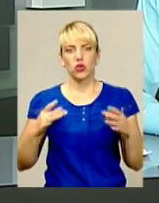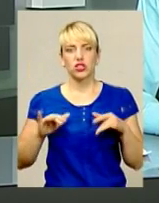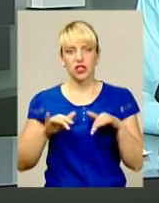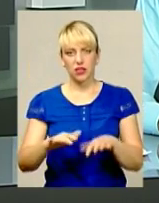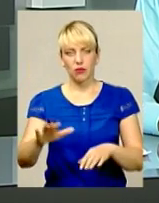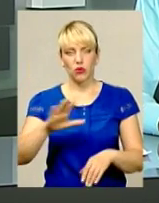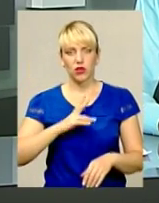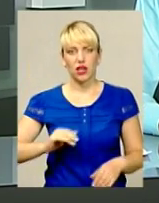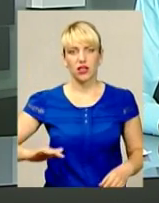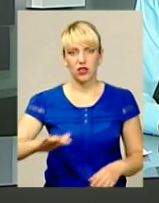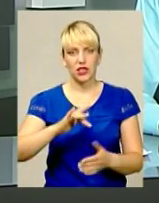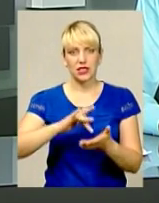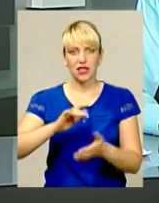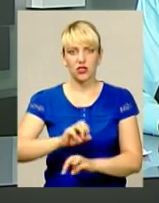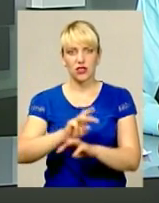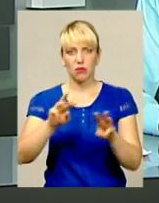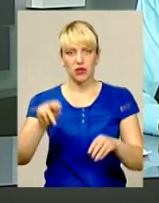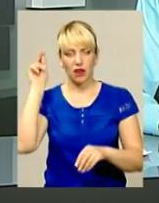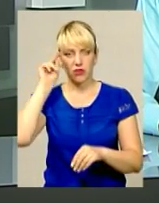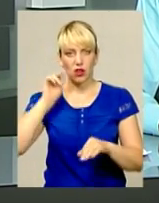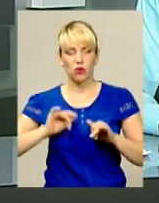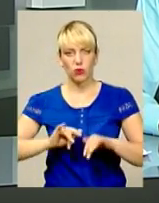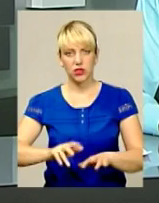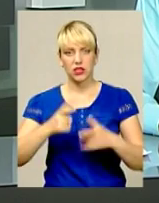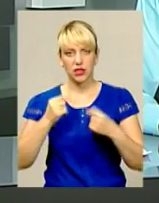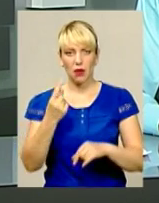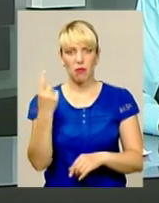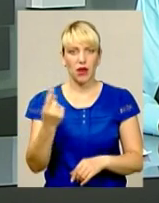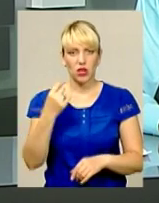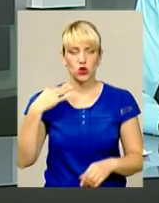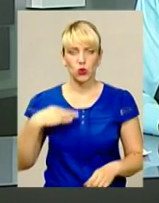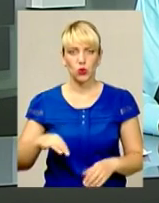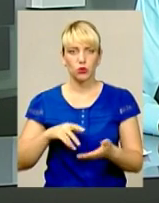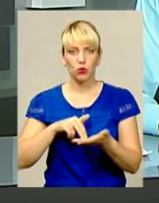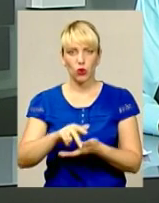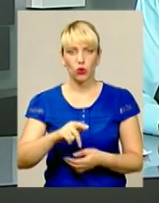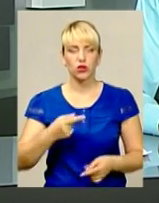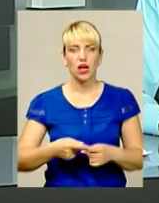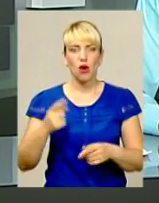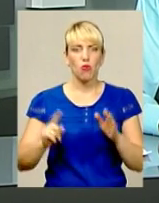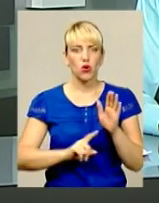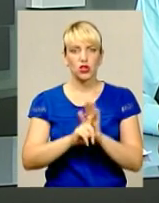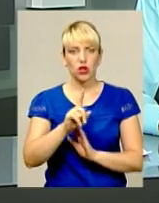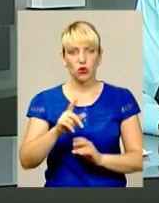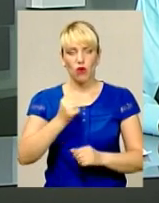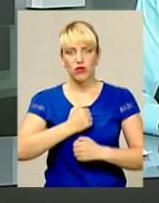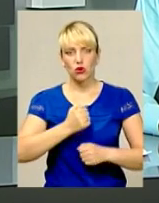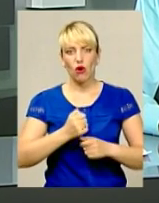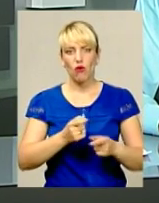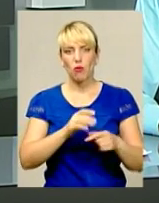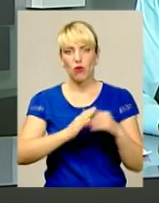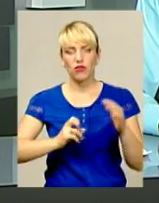відбулася на території Центру забезпечення навчального процесу, де першокурсники проходять початкову військово-професійну підготовку.